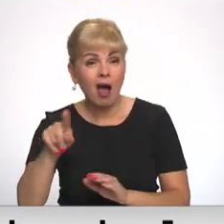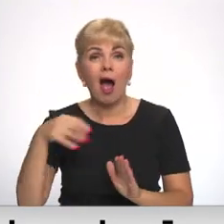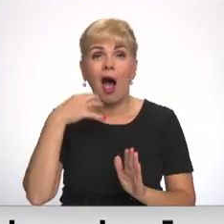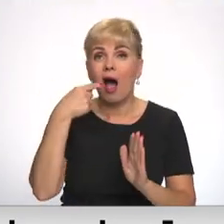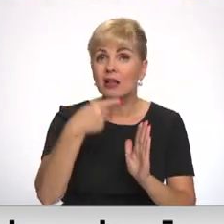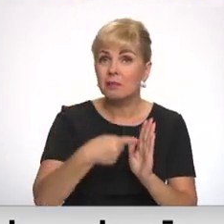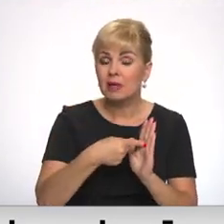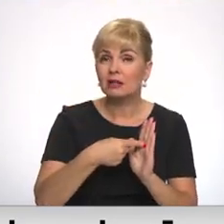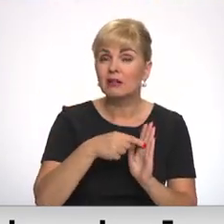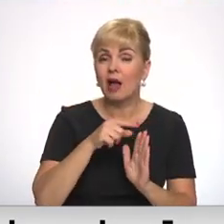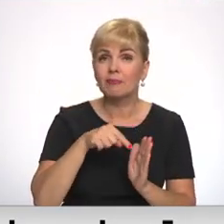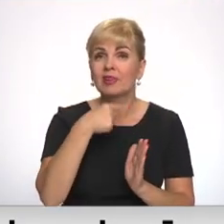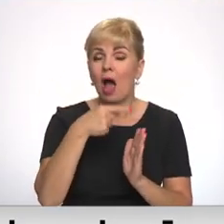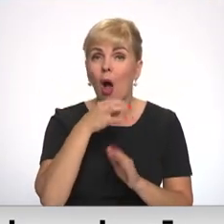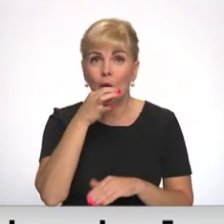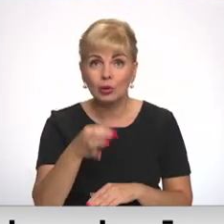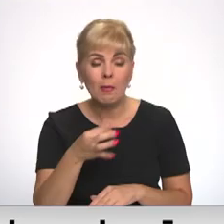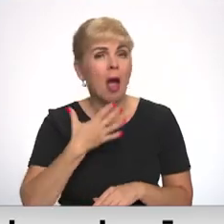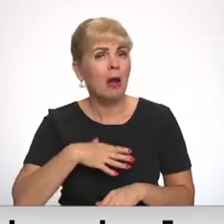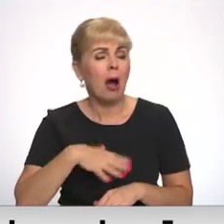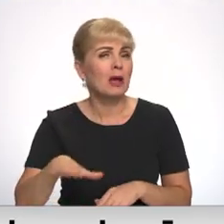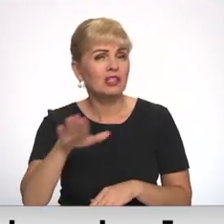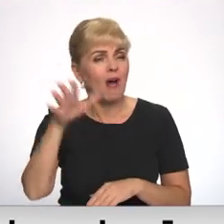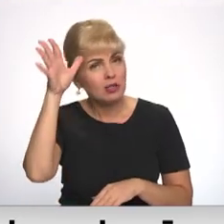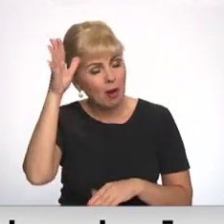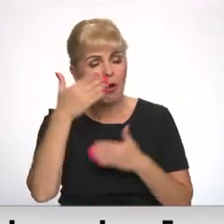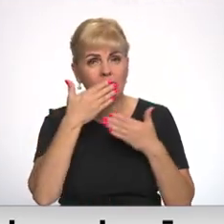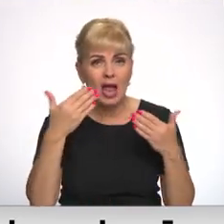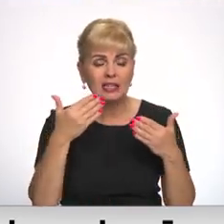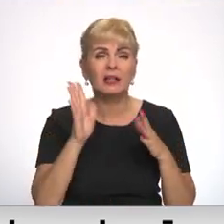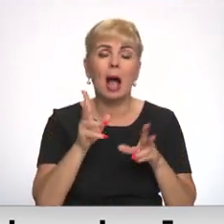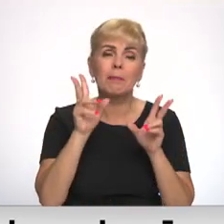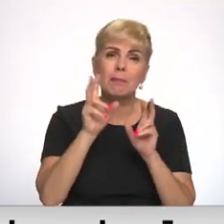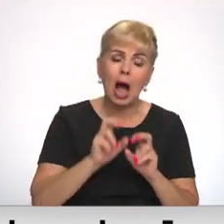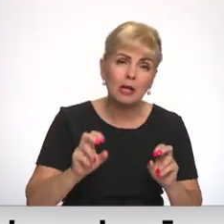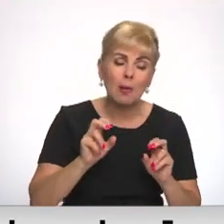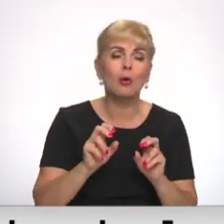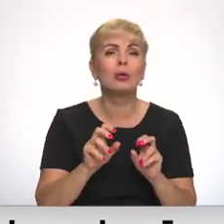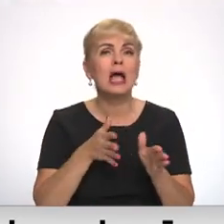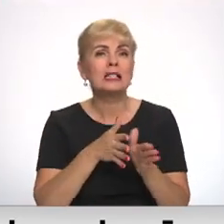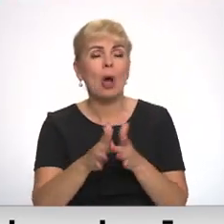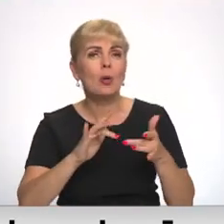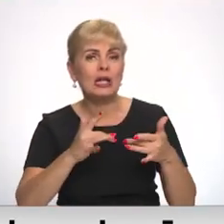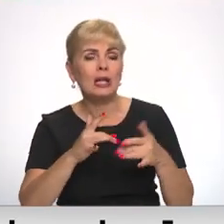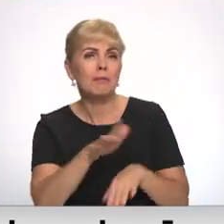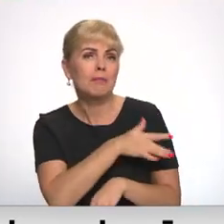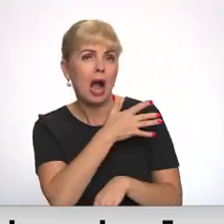jautājumu, kāpēc valsts pārvaldē nezina, kā mērīt e-pakalpojumu pieejamību, tur atbild šādi.